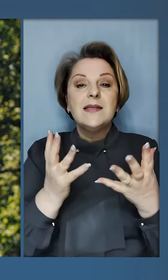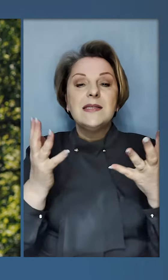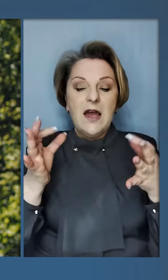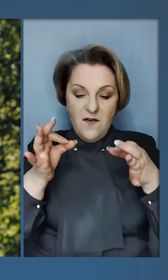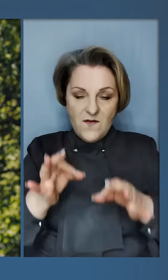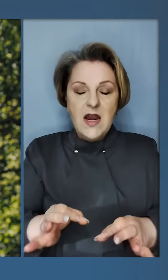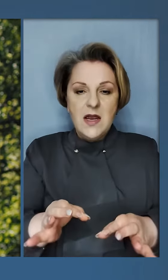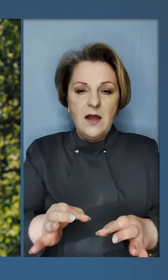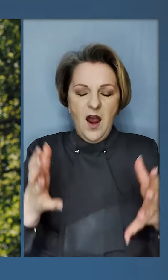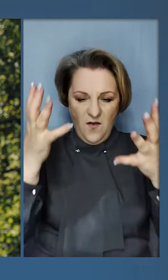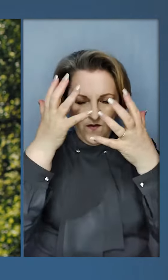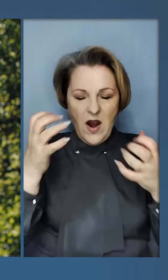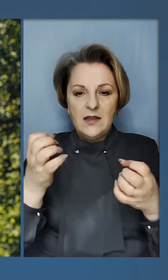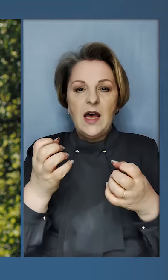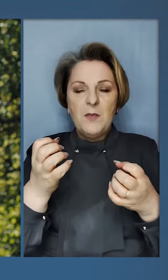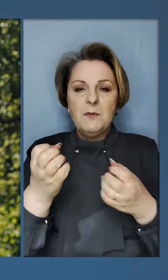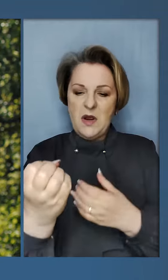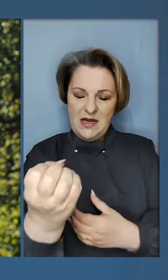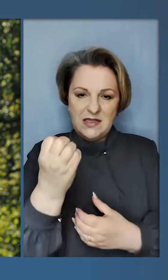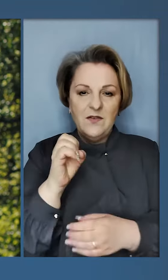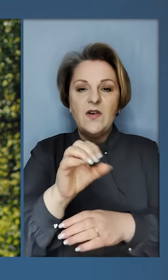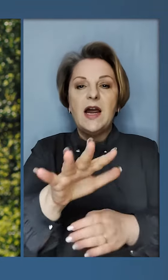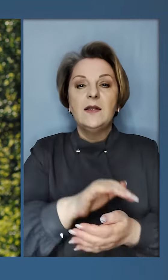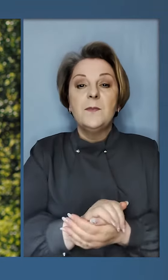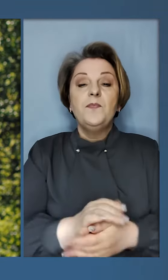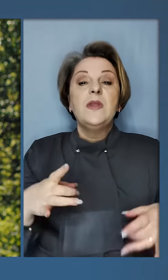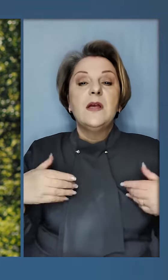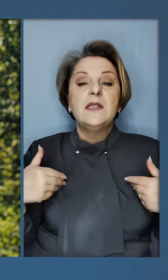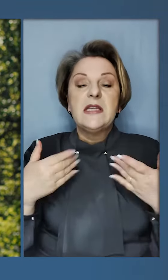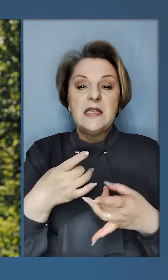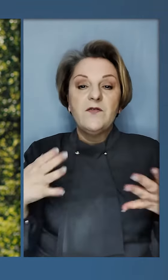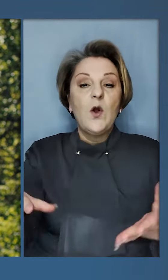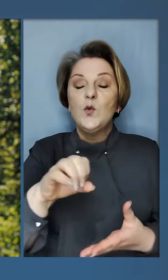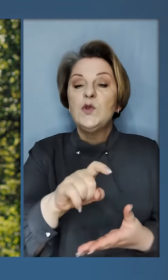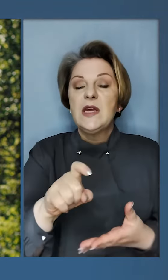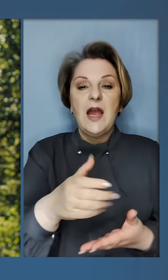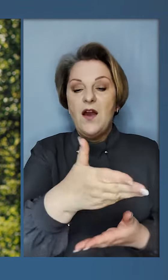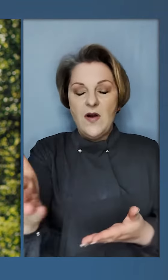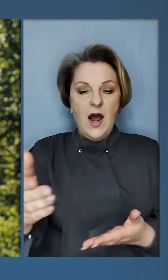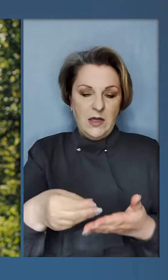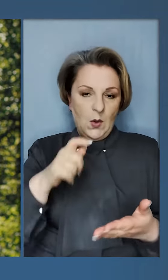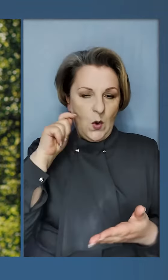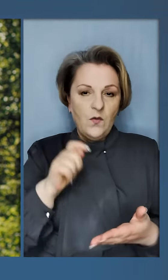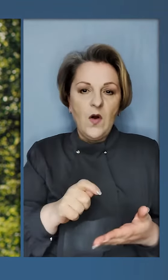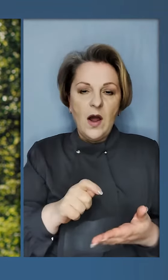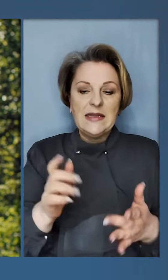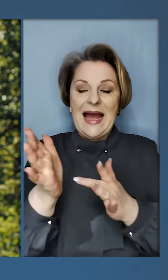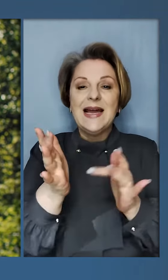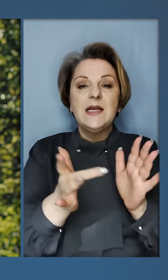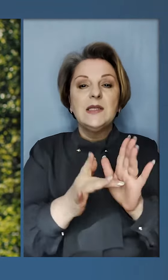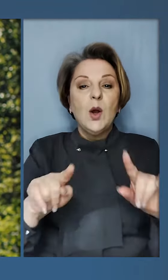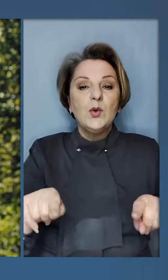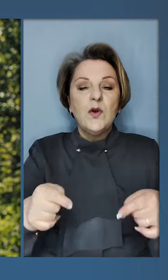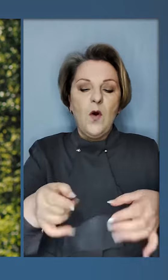боремося за це, а світло у темряві світить. Зі святом усіх вас, дорогі